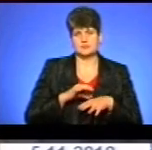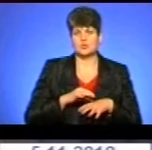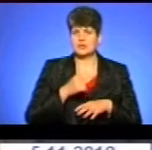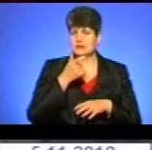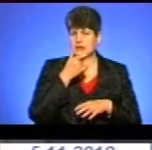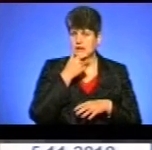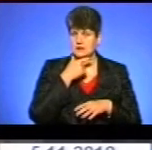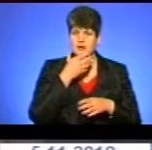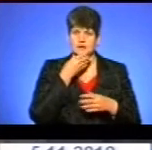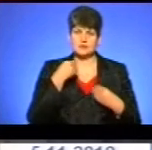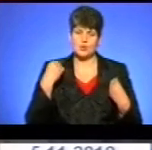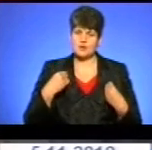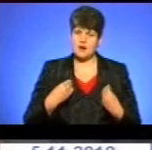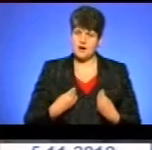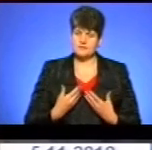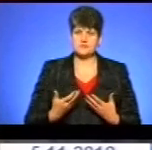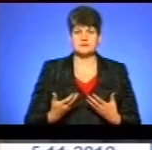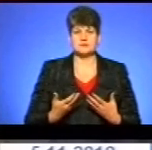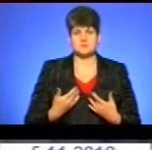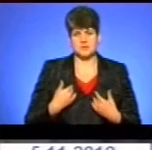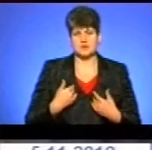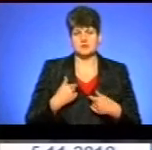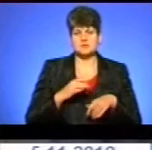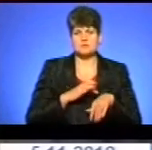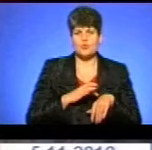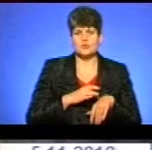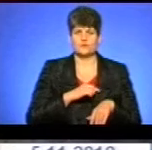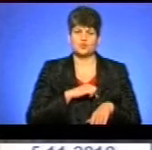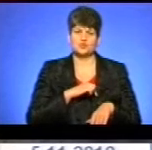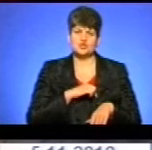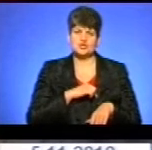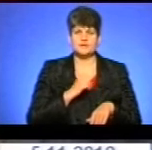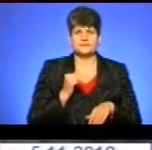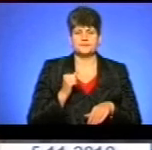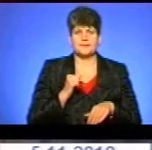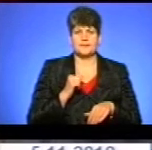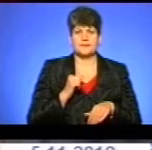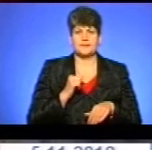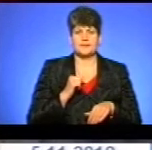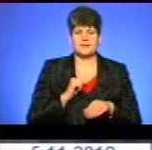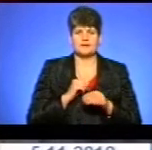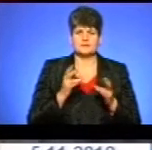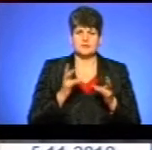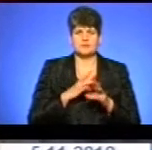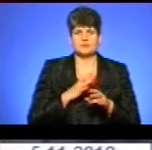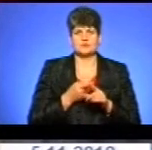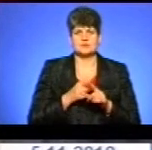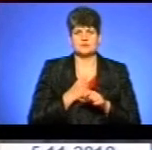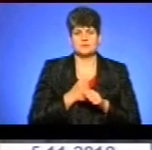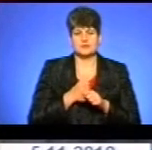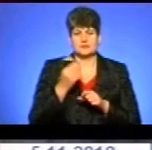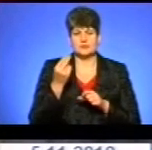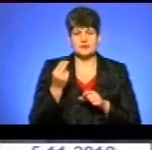красиво вдягався. Ну і мені, звичайно, з болем в душі додалося виконувати той портрет,